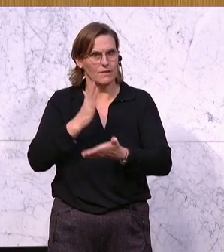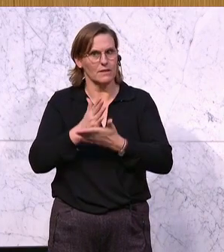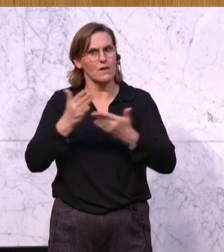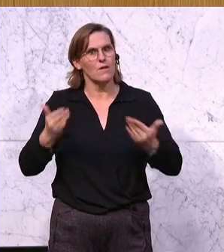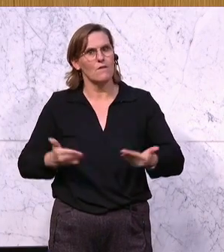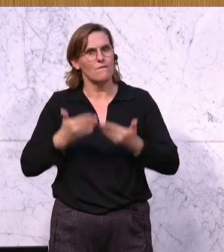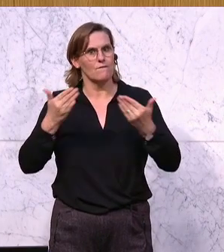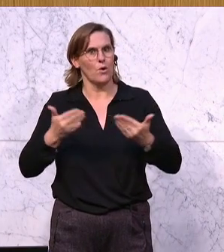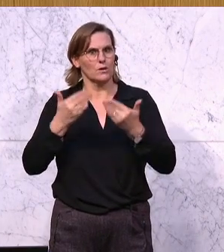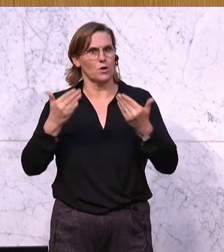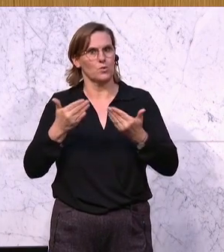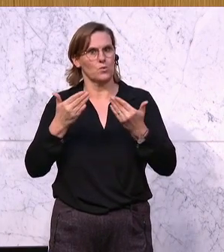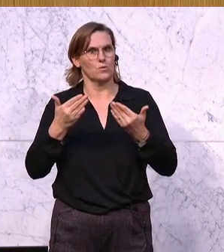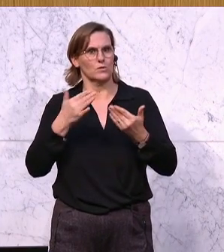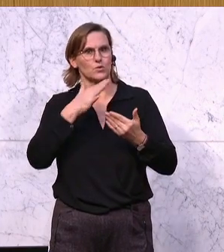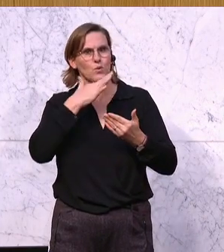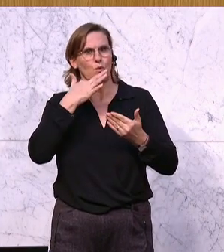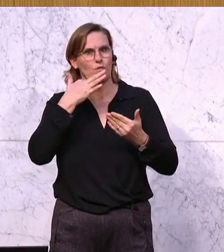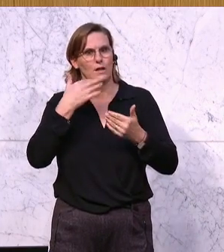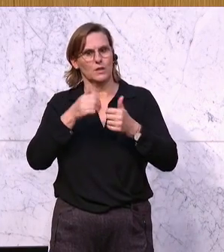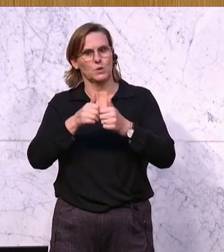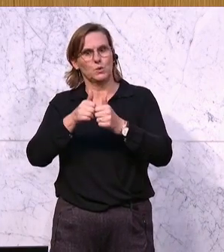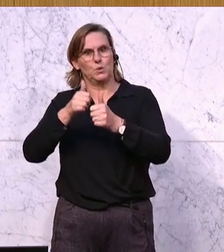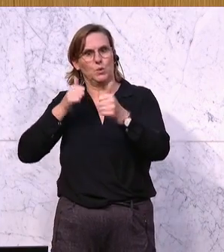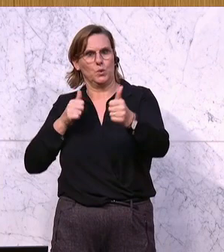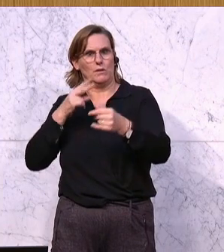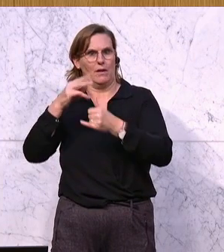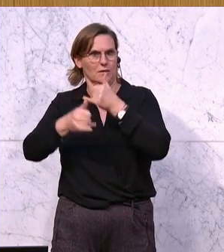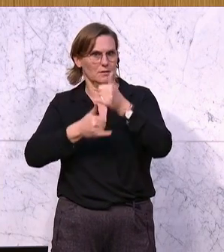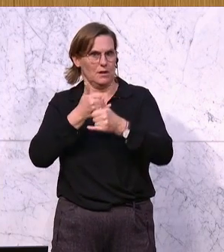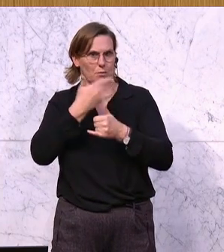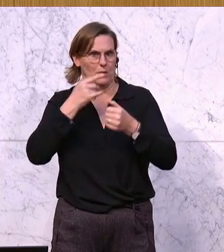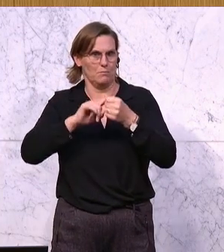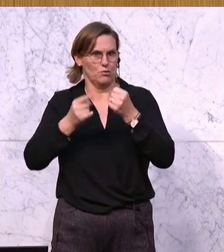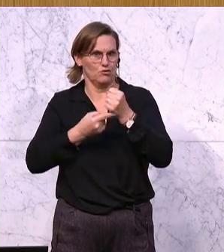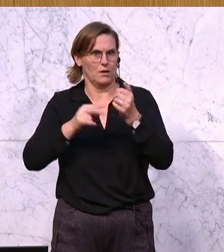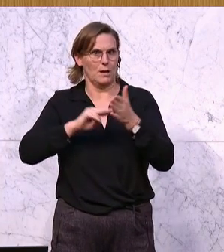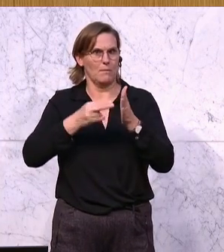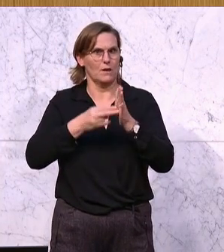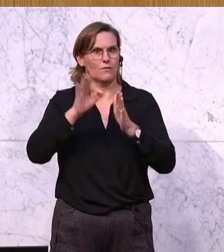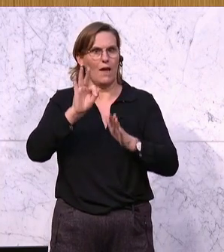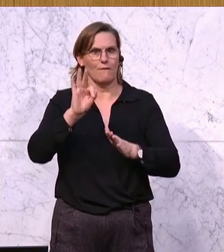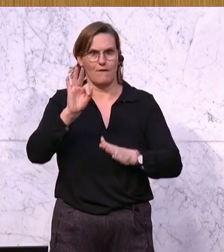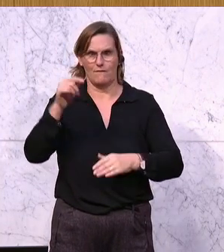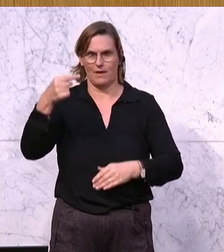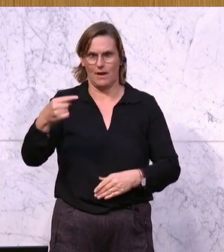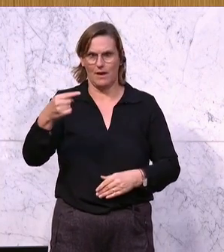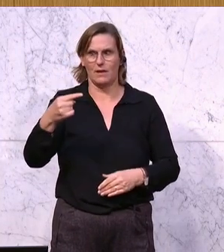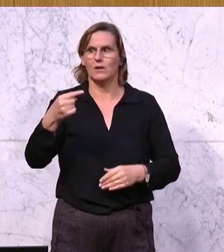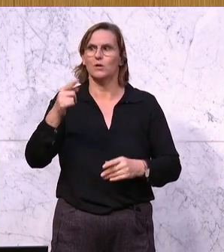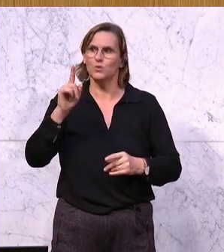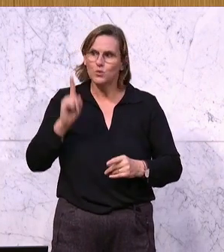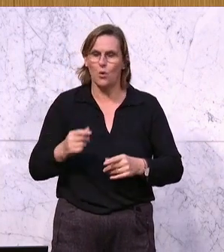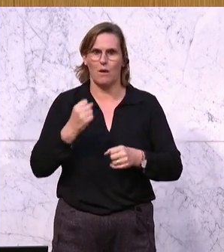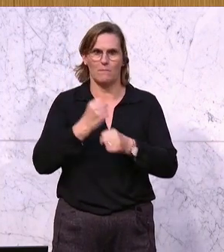Förderungskulisse so massiv zurückgefahren, dass Sie nächstes Jahr nicht einmal eine budgetäre Regelung haben für die FFG. Und das sollten Sie einfach festsetzen. Und daher